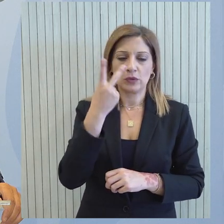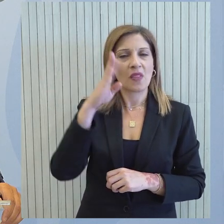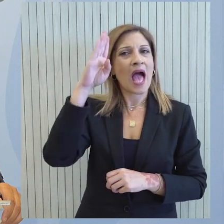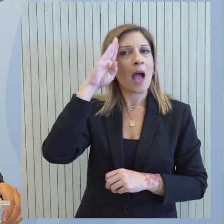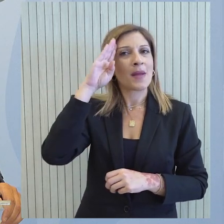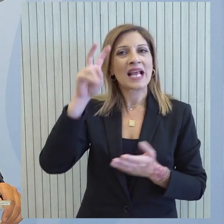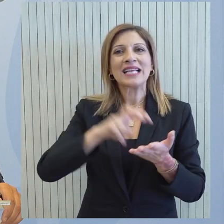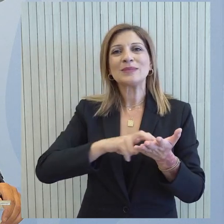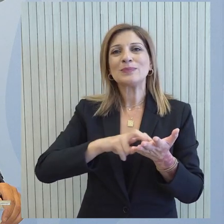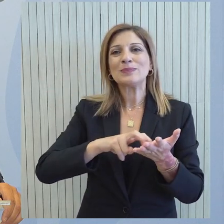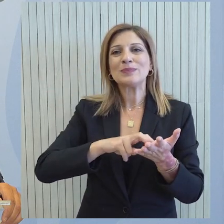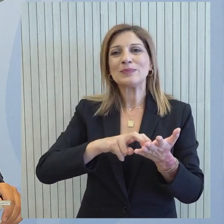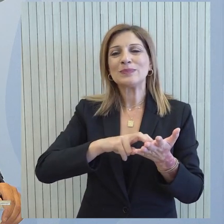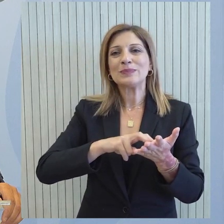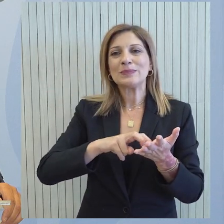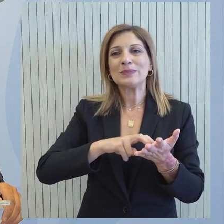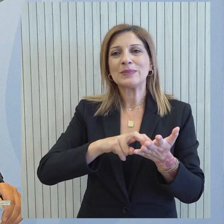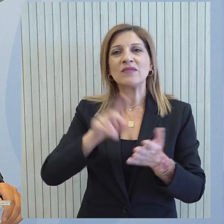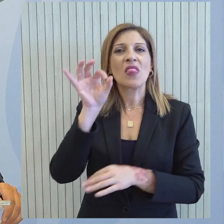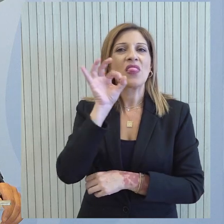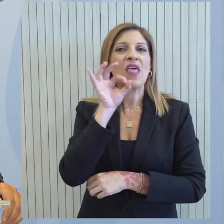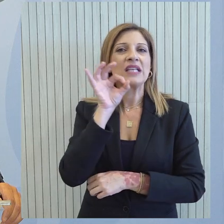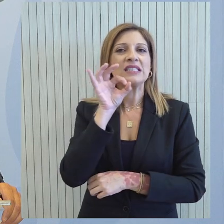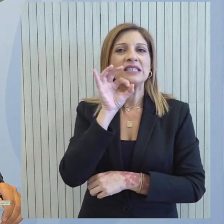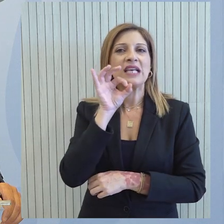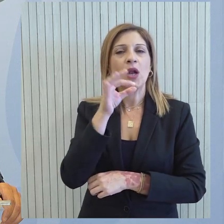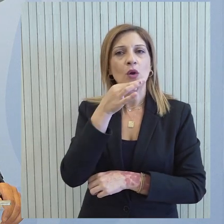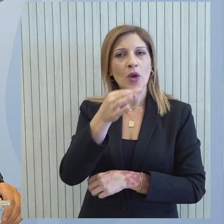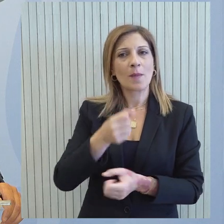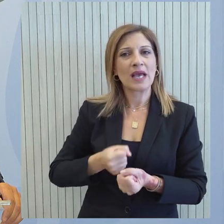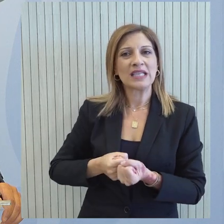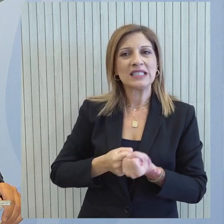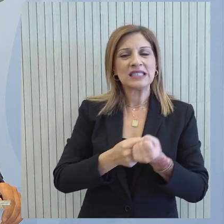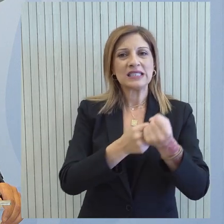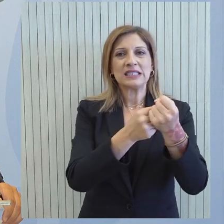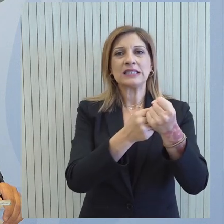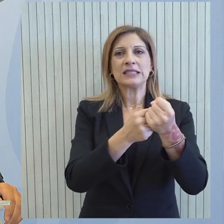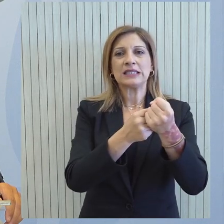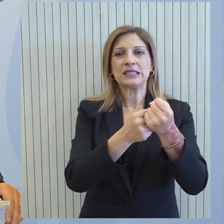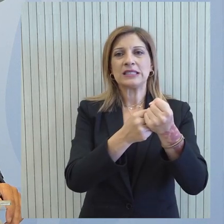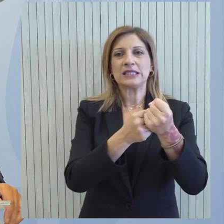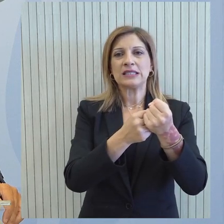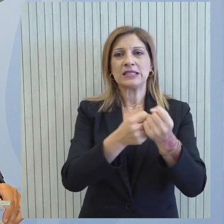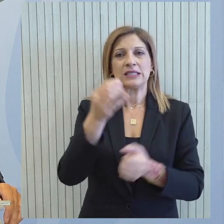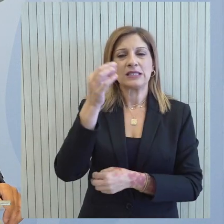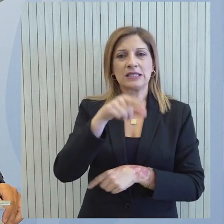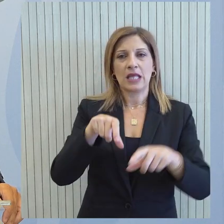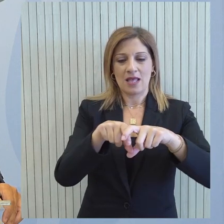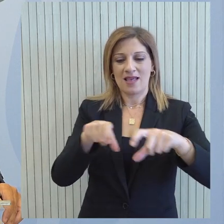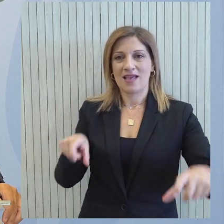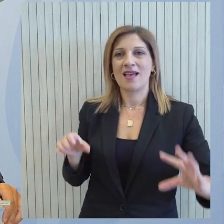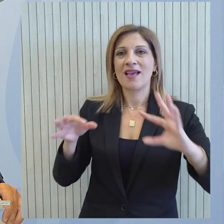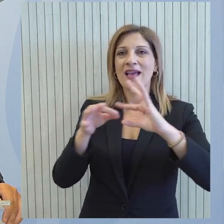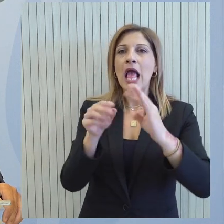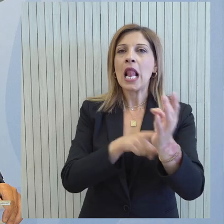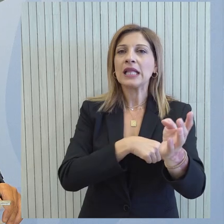συνεργασία της Αμερικανίας και πρεσβεία πρέπει να στις ένα συνεργασίες στη Θεσσαλωγή η οποία έχει πραγματιστήρξη στο γάρμα για